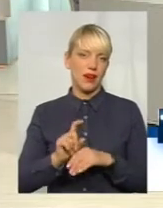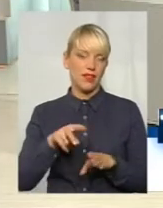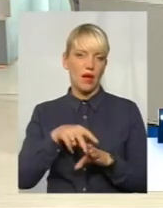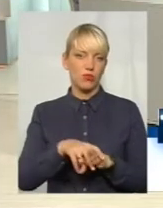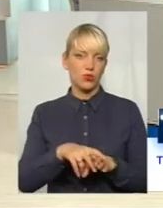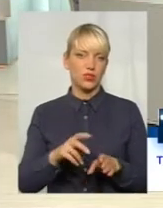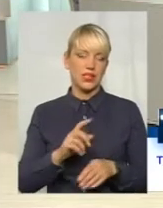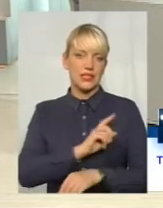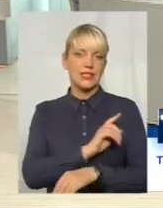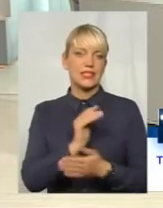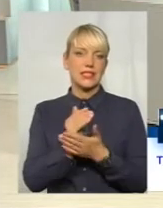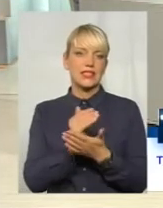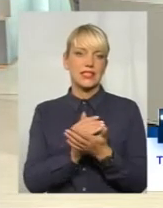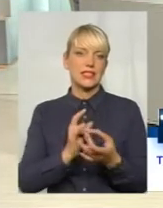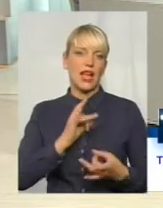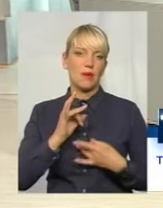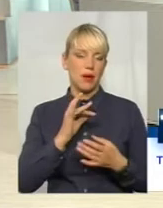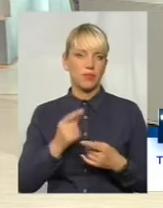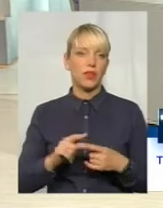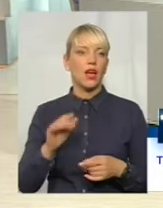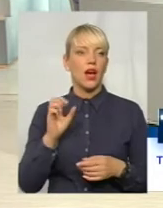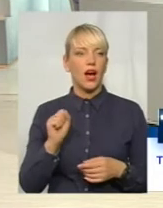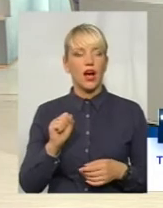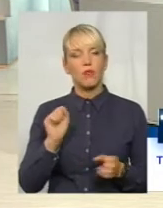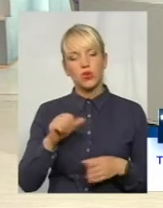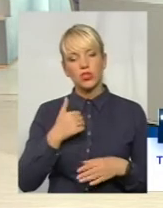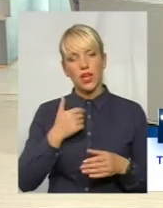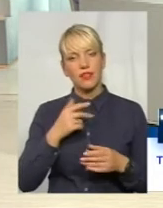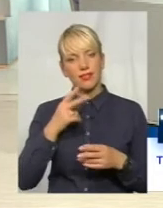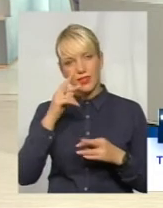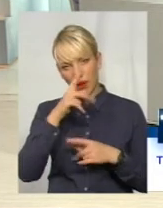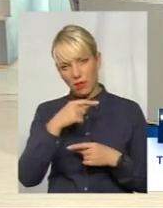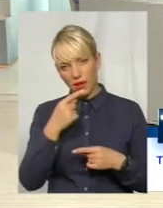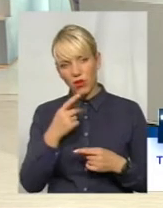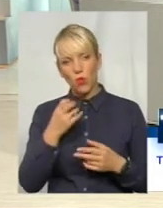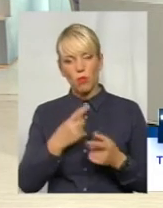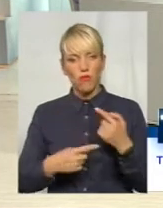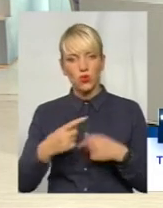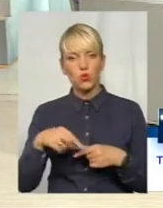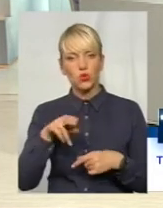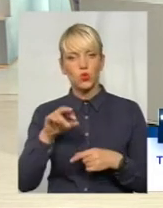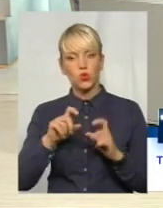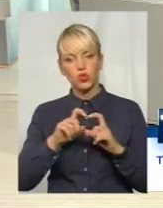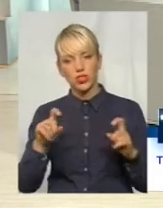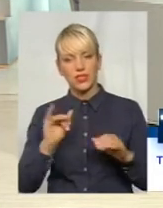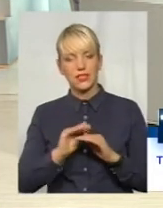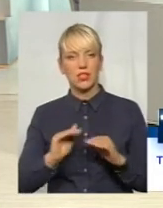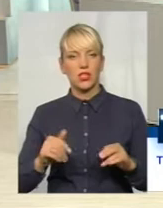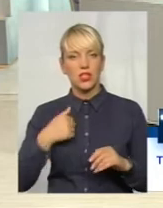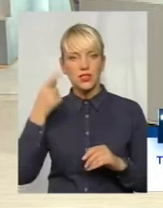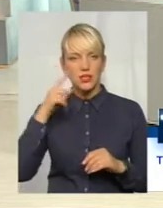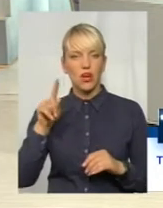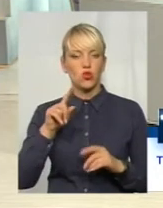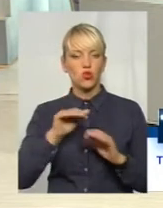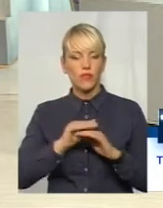може трошечки буду неправий, але повернуся до шкіл і садочків. Я знаю, що в школах і в садочках